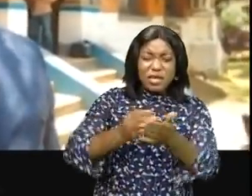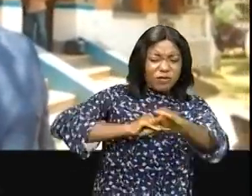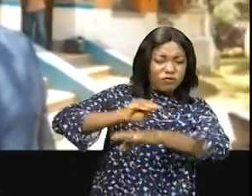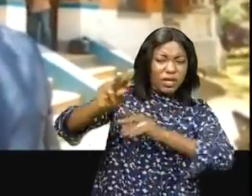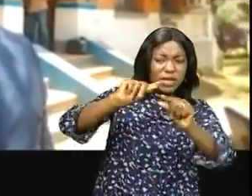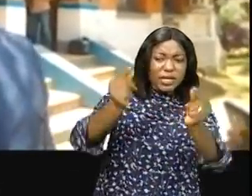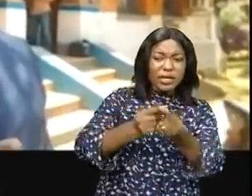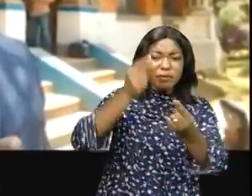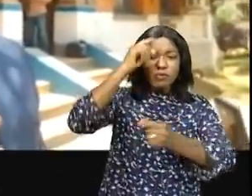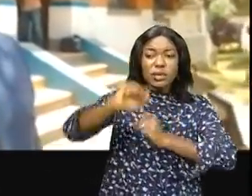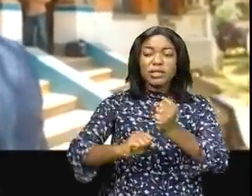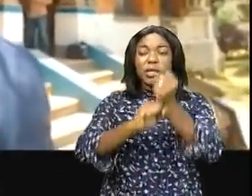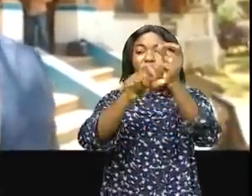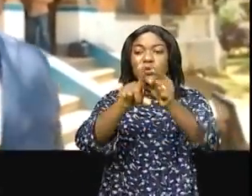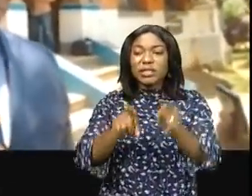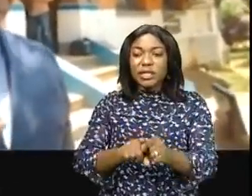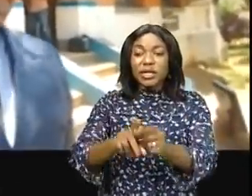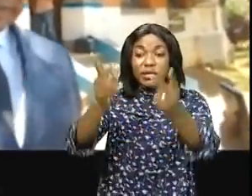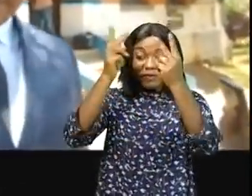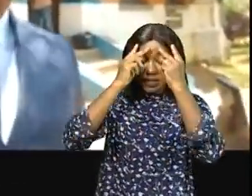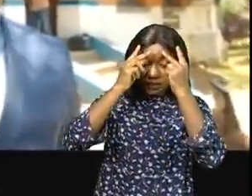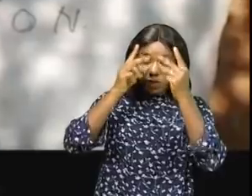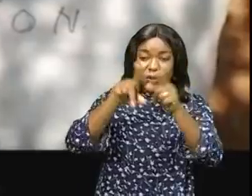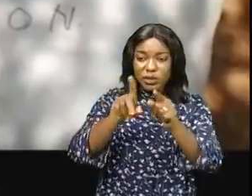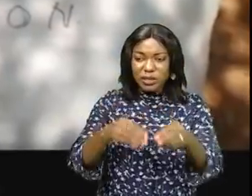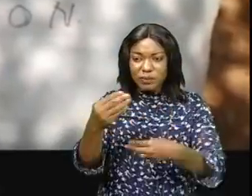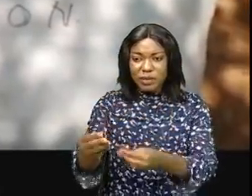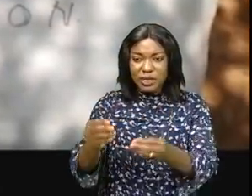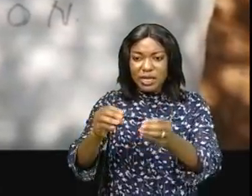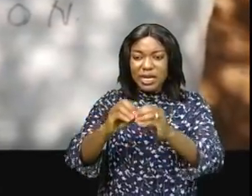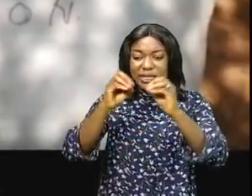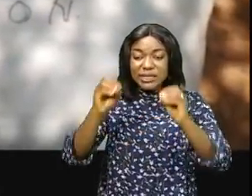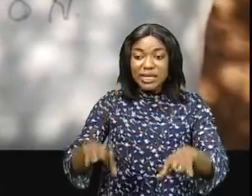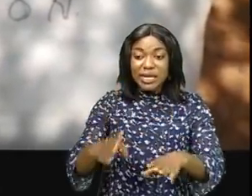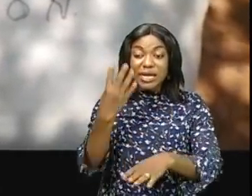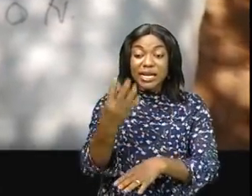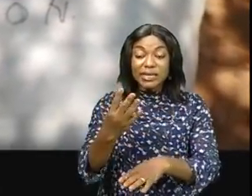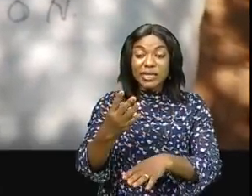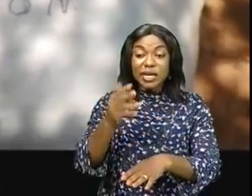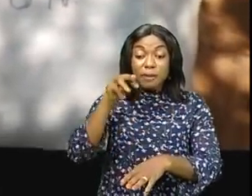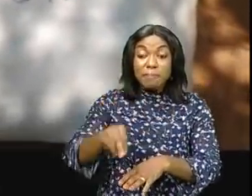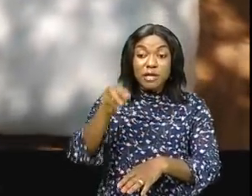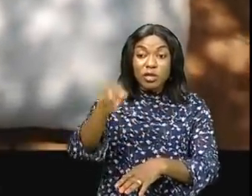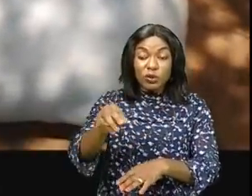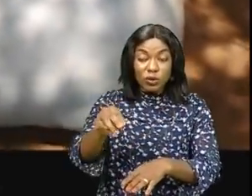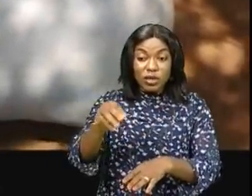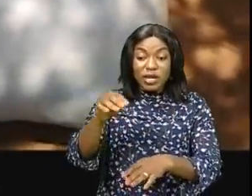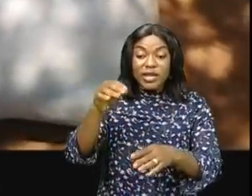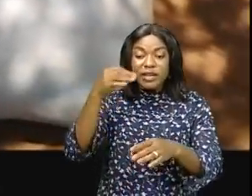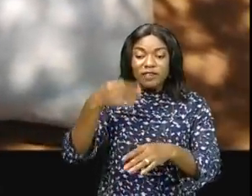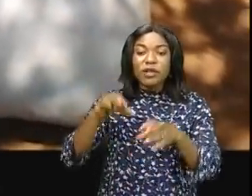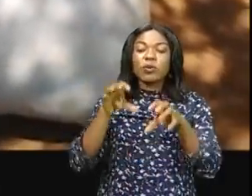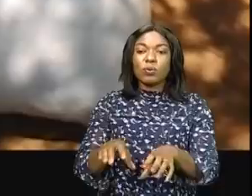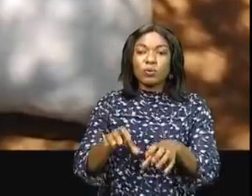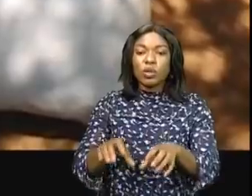place assistée et les victimes avec les montants de 24 millions de francs congolais et un OSES a été